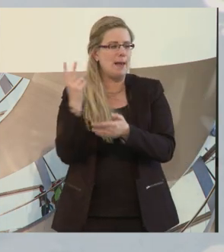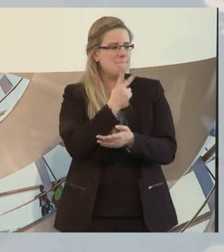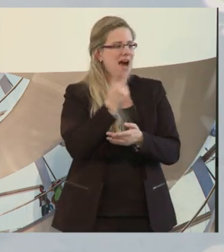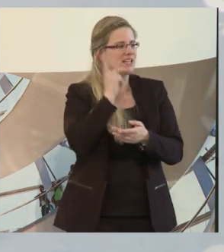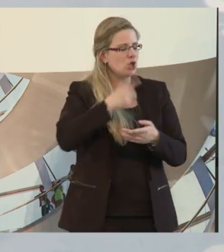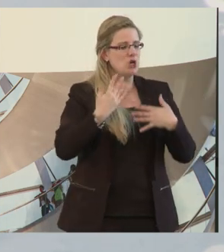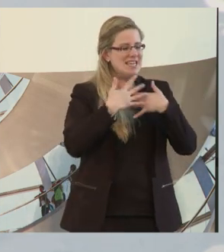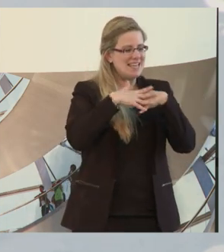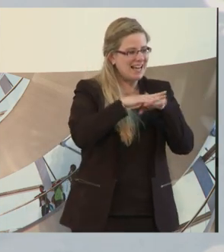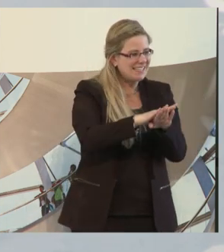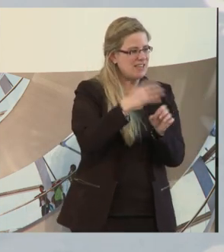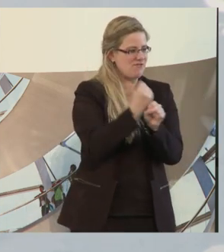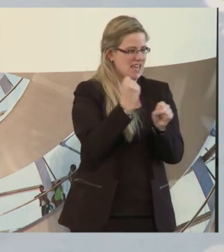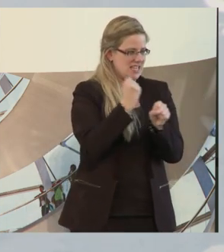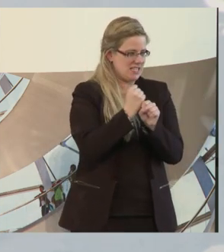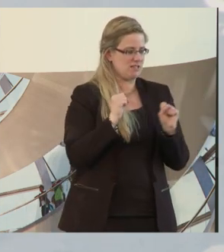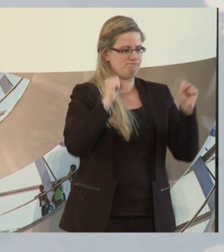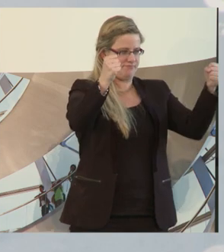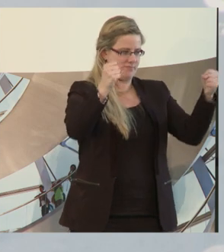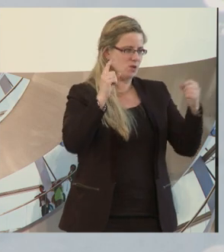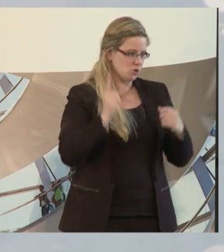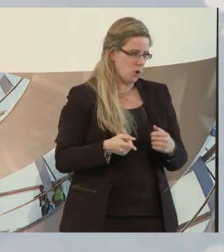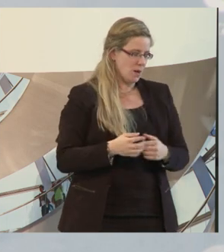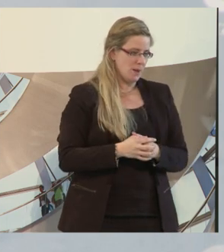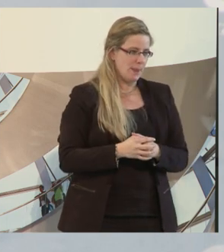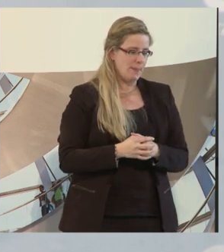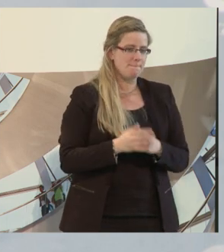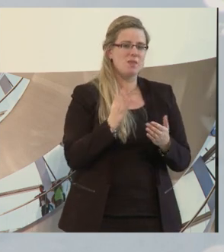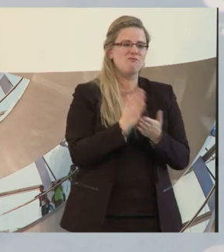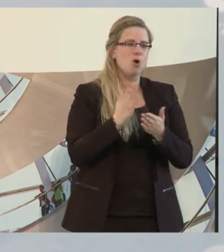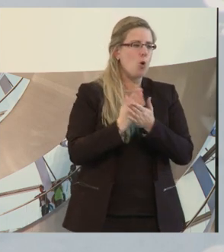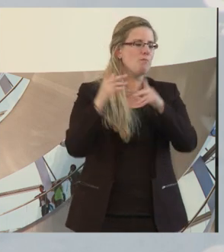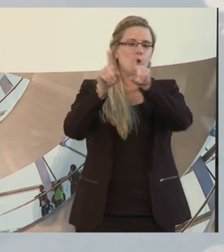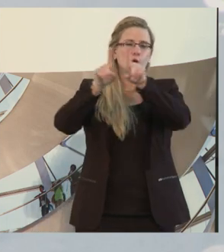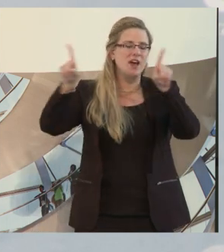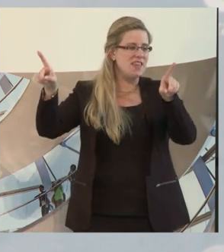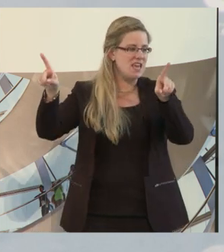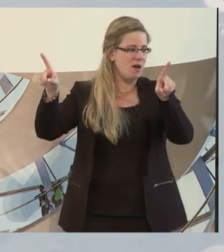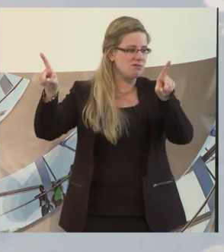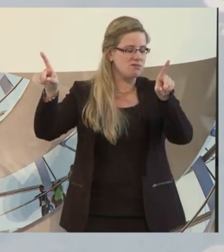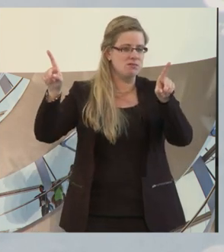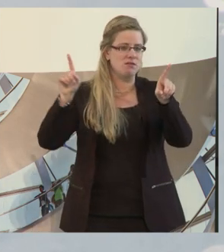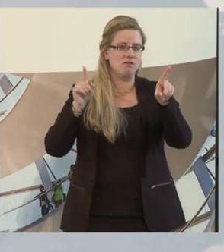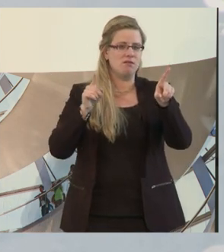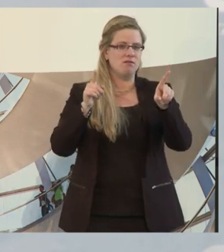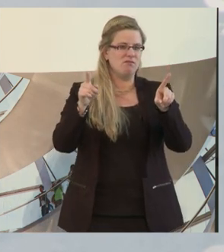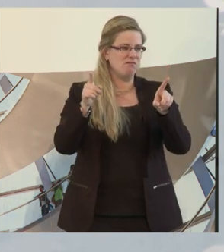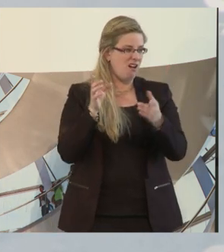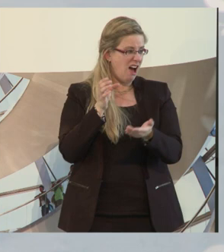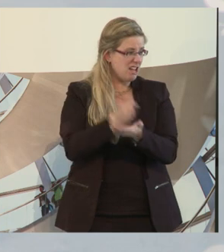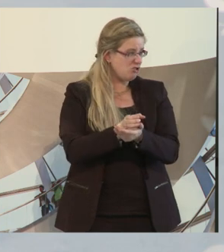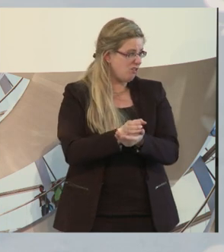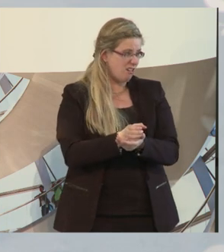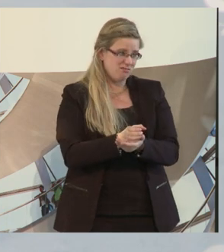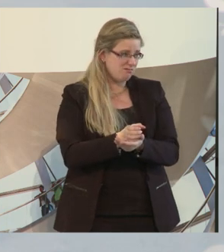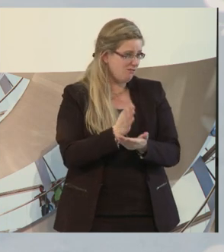glaube, das wäre ein großer Wurf, weil Unternehmen stellen zum Teil nicht ein, weil sie einfach auch nicht wissen, wie sie